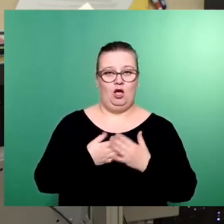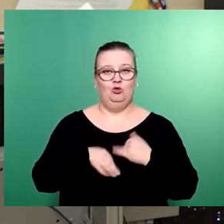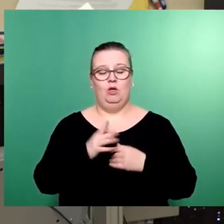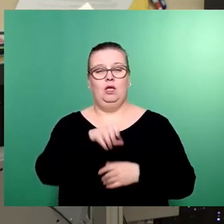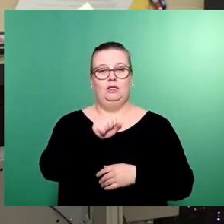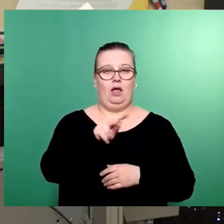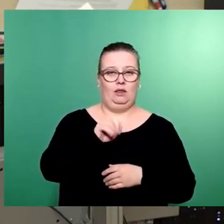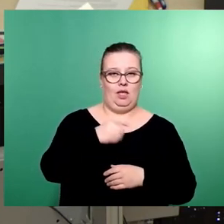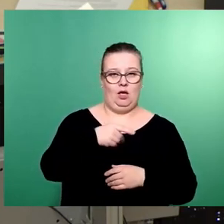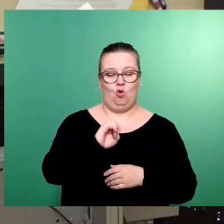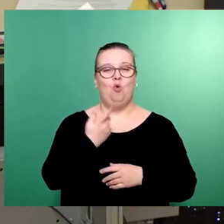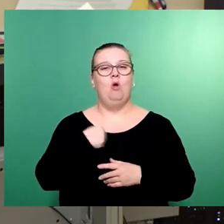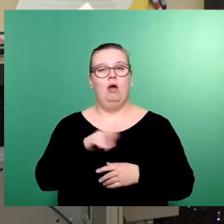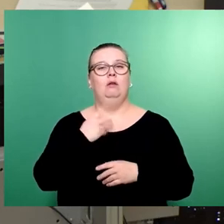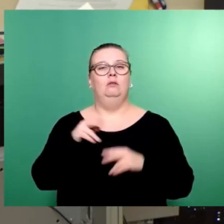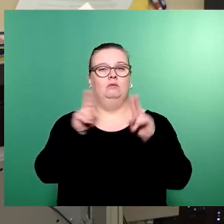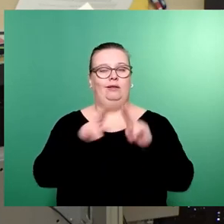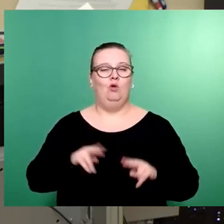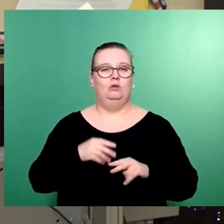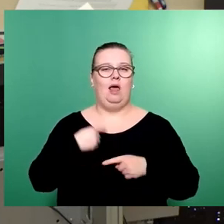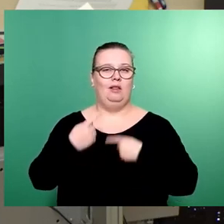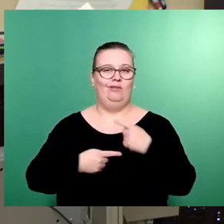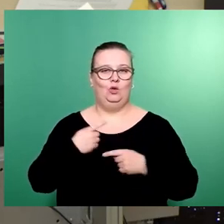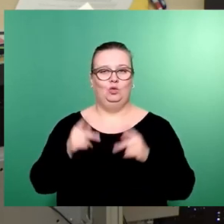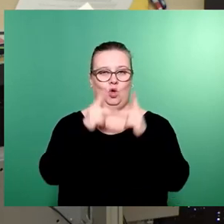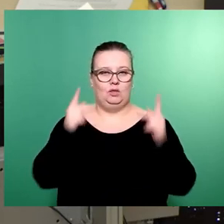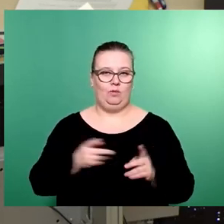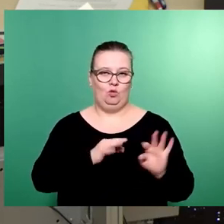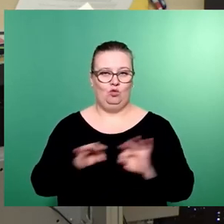Sanierungsentwicklungskonzept für die Zukunft durchzusetzen.